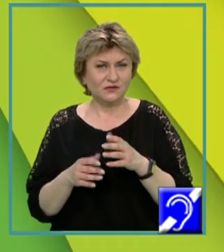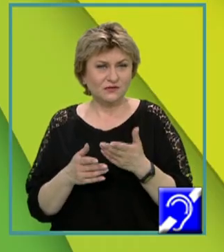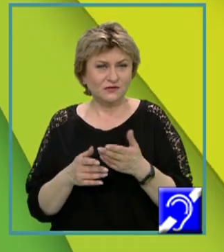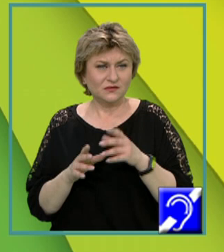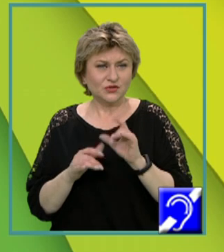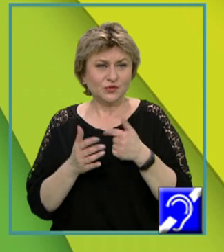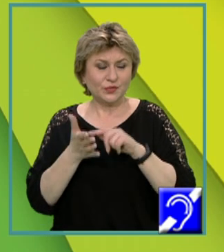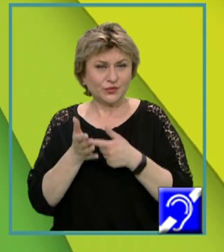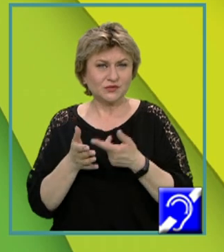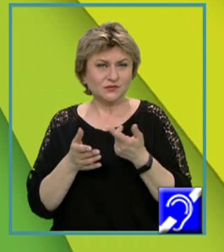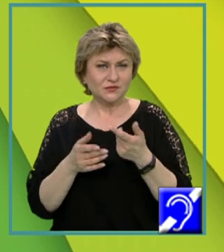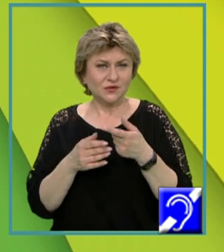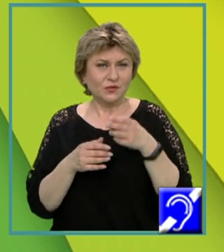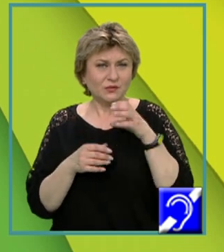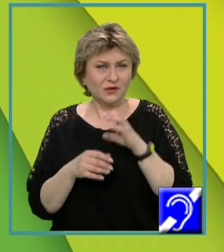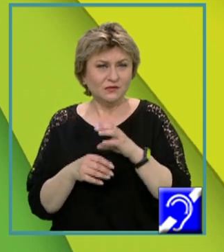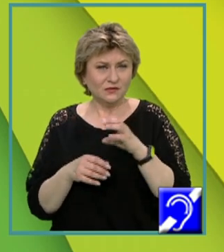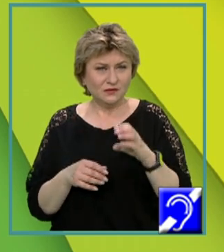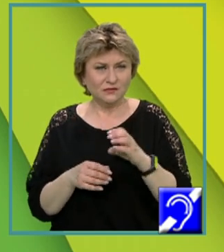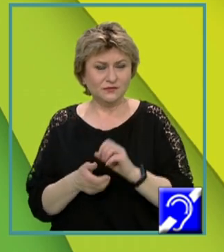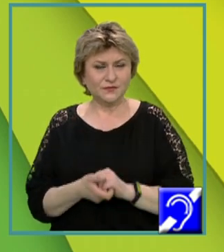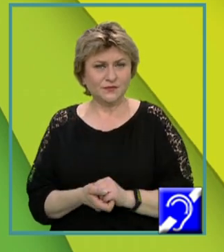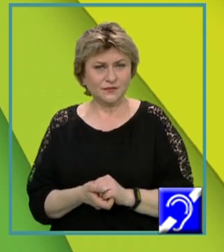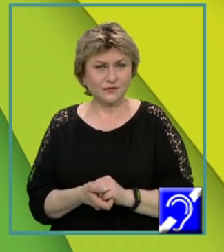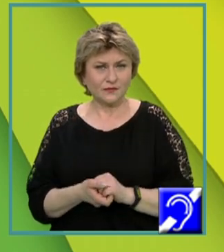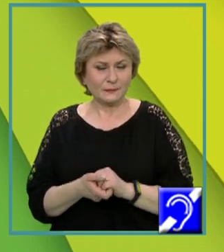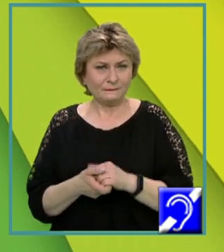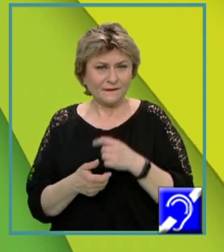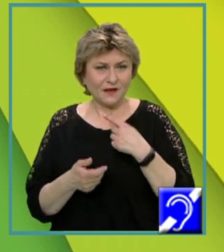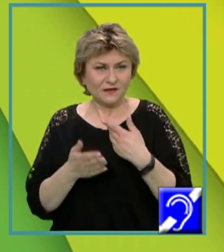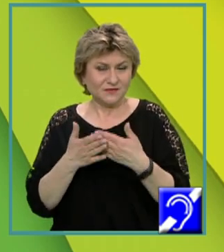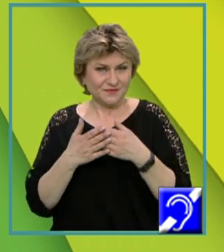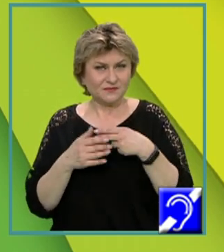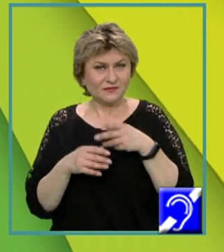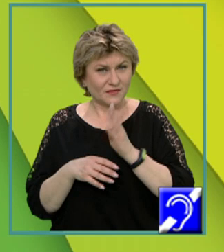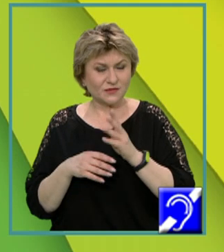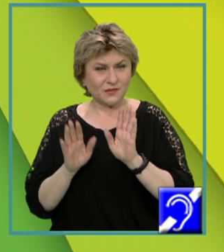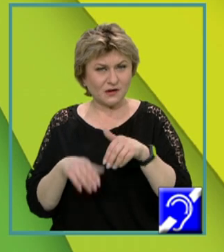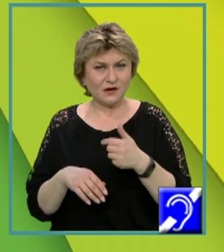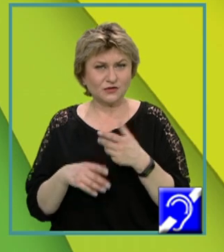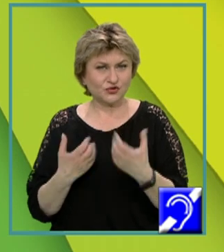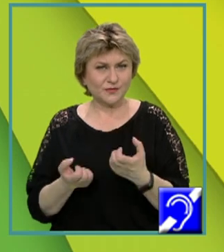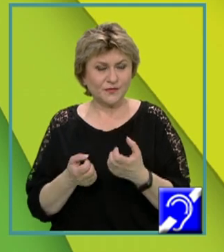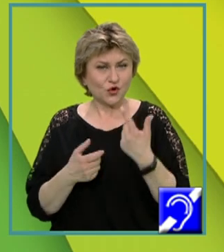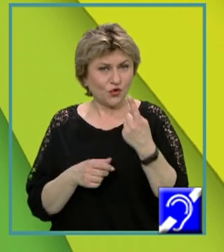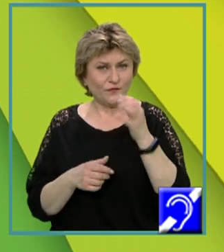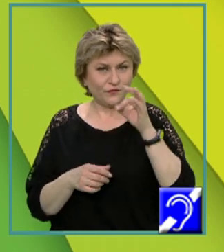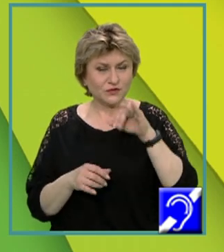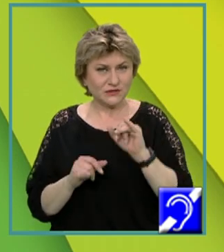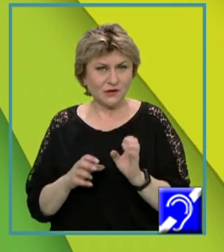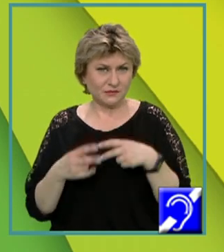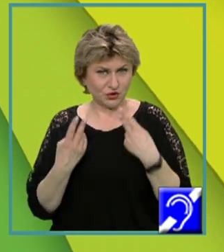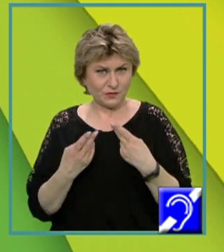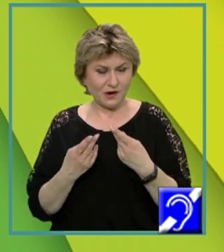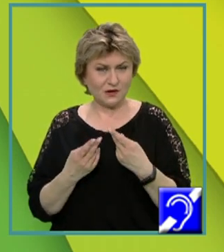.c, respectiv, .cpp pentru C++, trebuie să conțină o funcție principală,